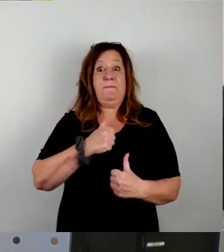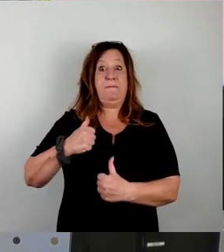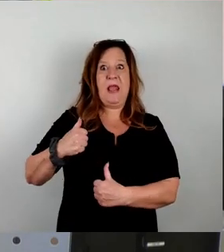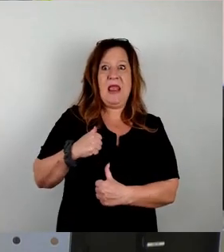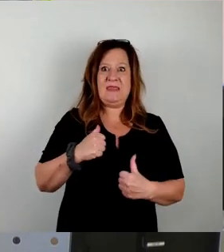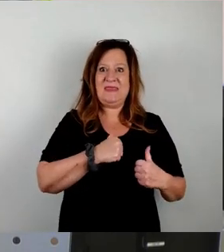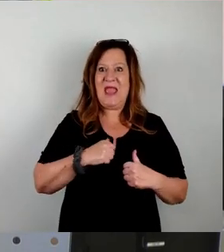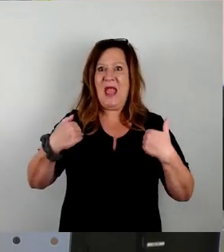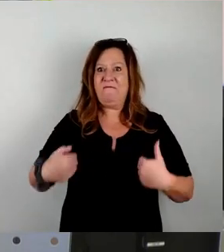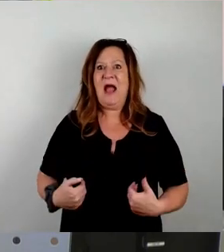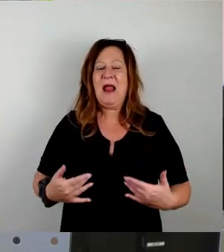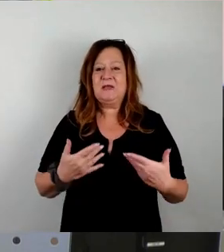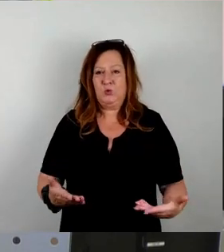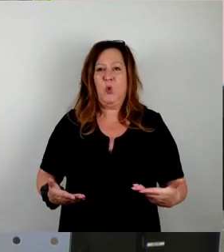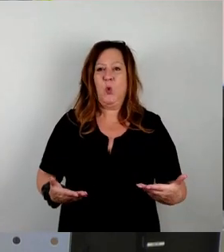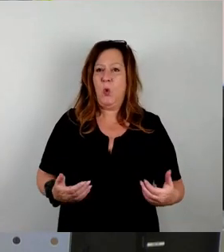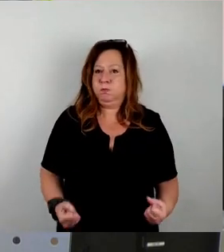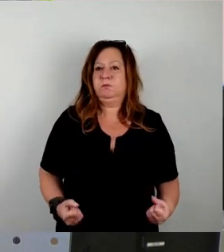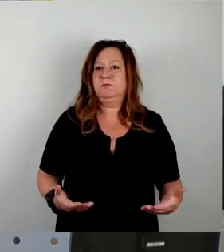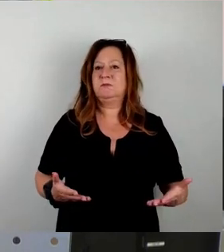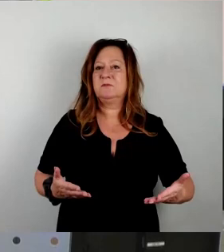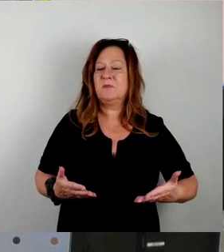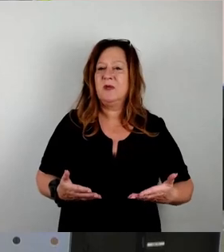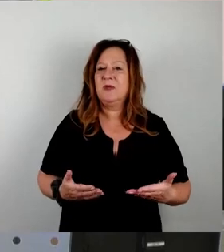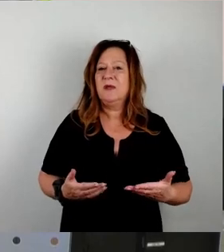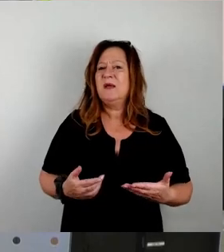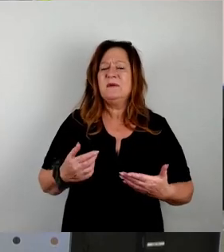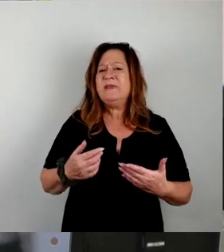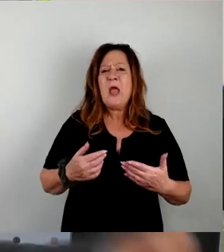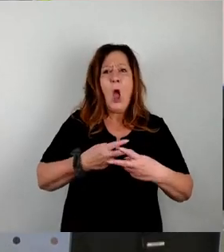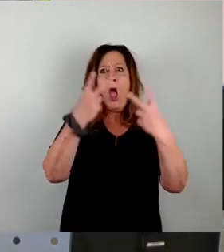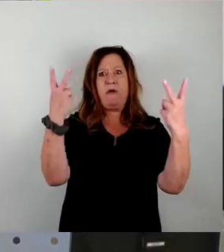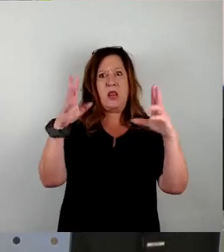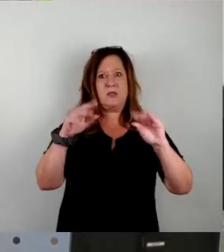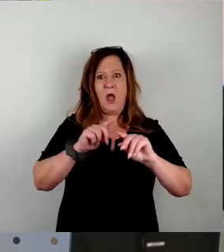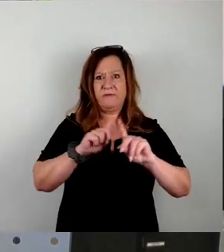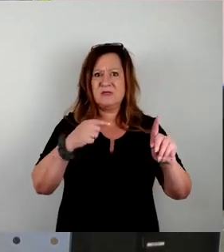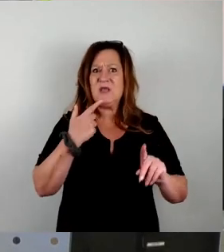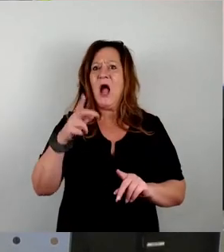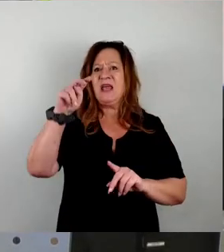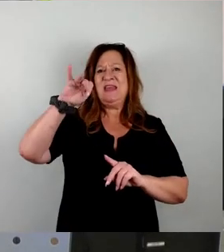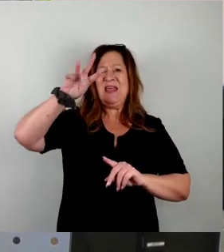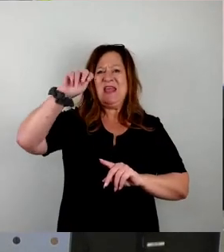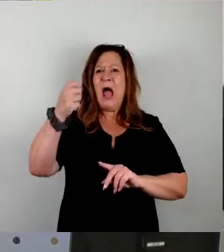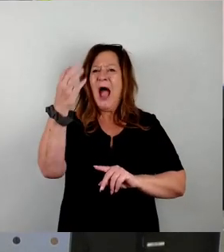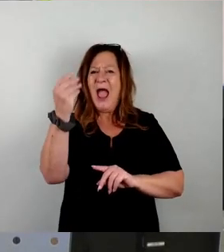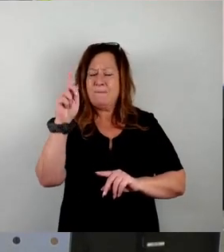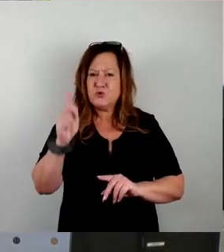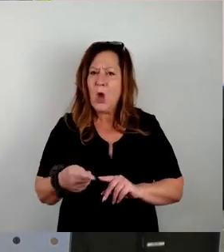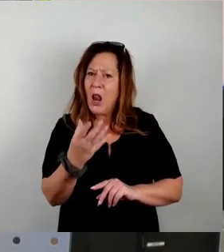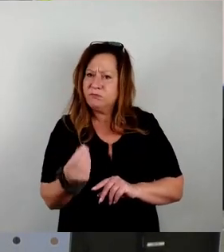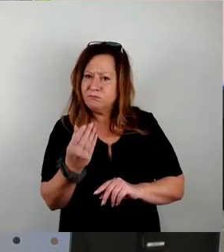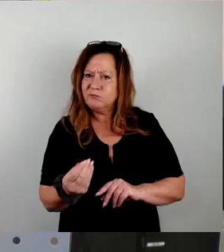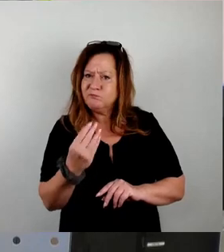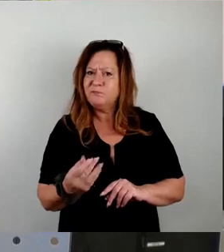Geheimhaltungstrieb, der da durchkommt, das gehört in den AV und nicht in die Öffentlichkeit. dann sagt man, man soll sich die Nina-App runterladen, da kriegt man gute Informationen. Der